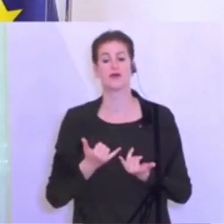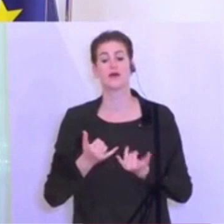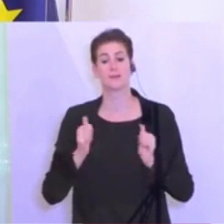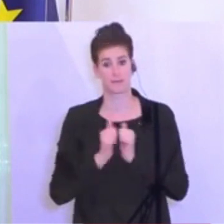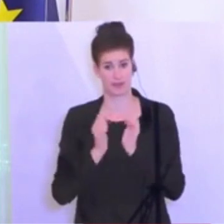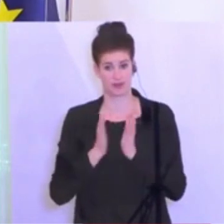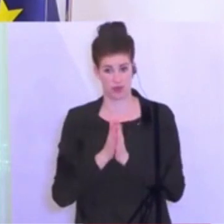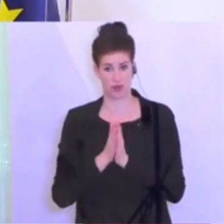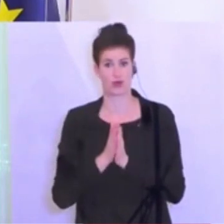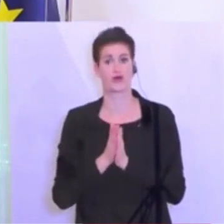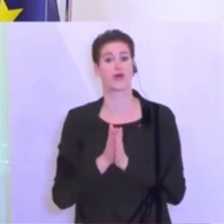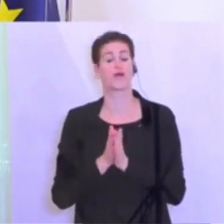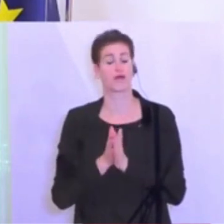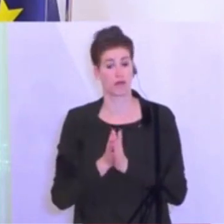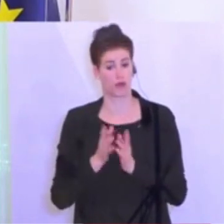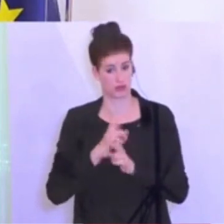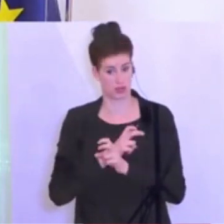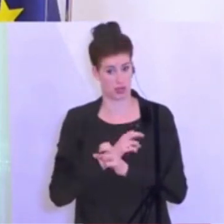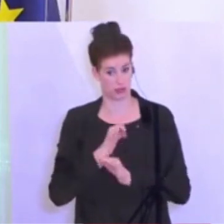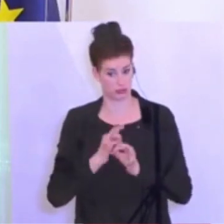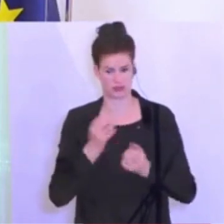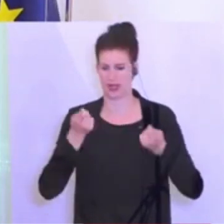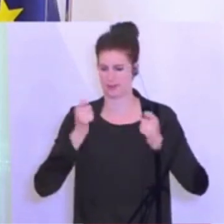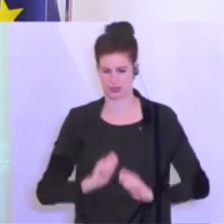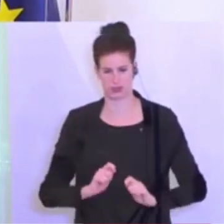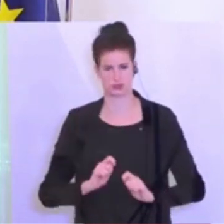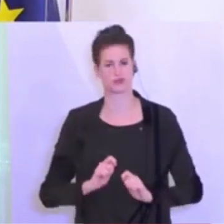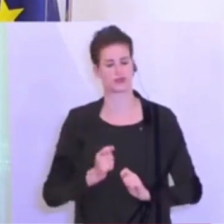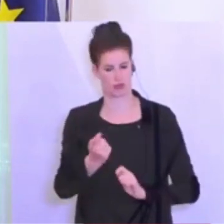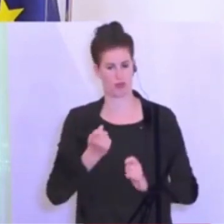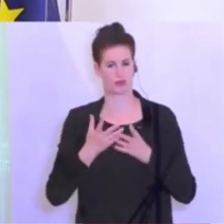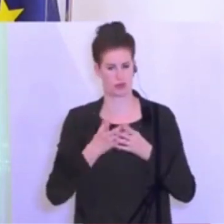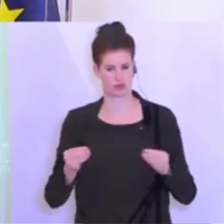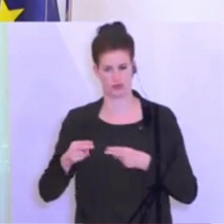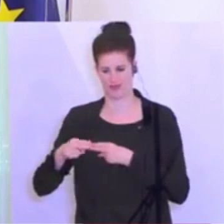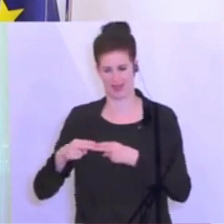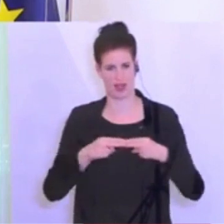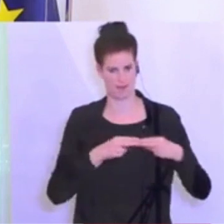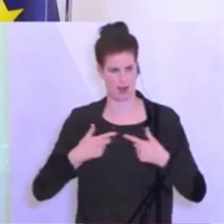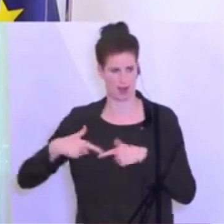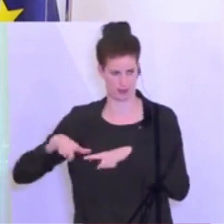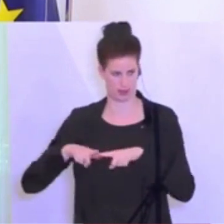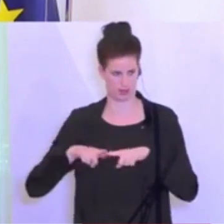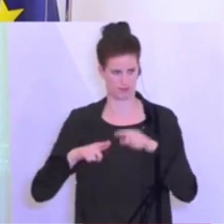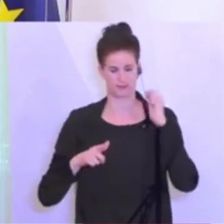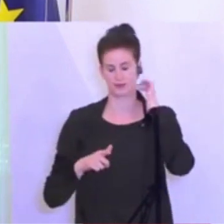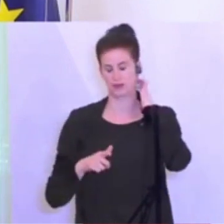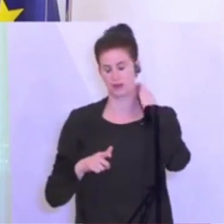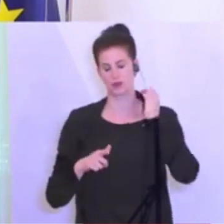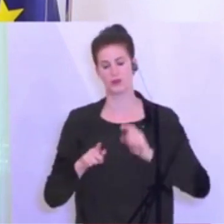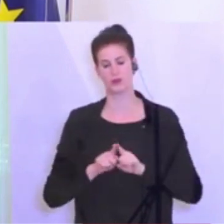der Prozess für Österreich abgeschlossen sein und eine Regelung für alle Nachbarländer dann gewährleistet sein. Und darüber hinaus